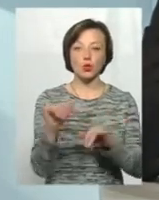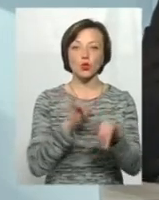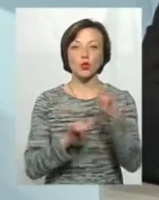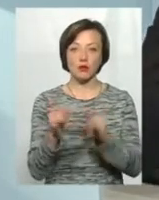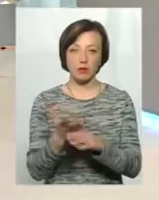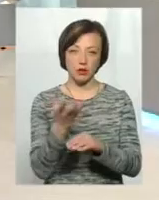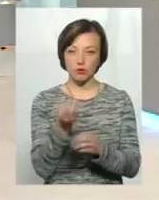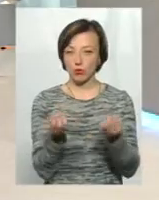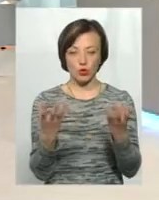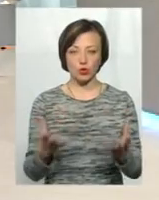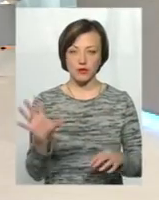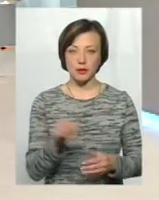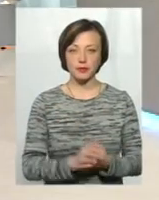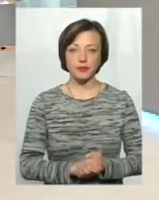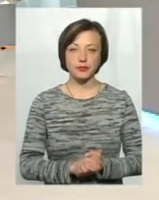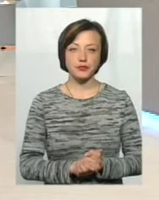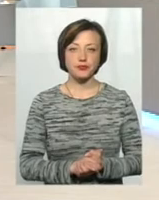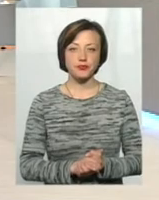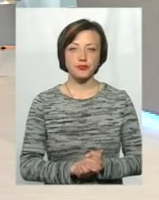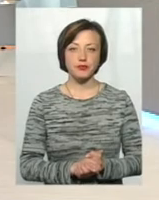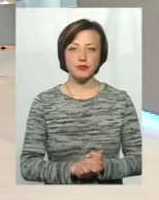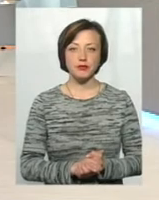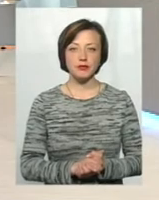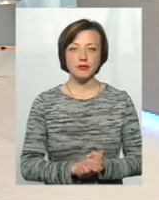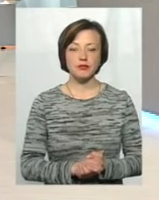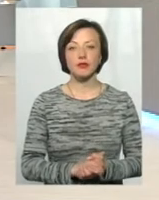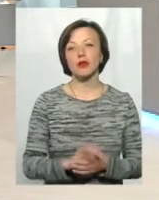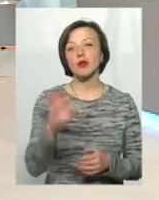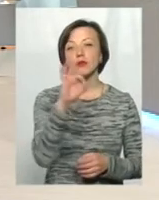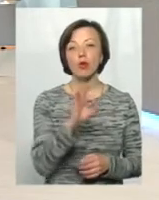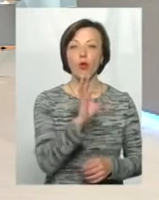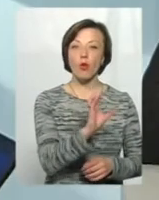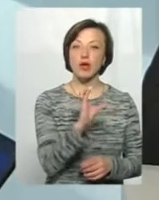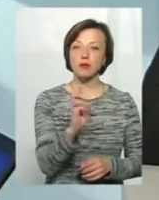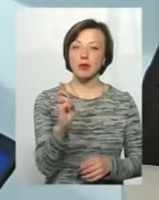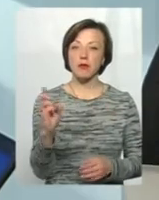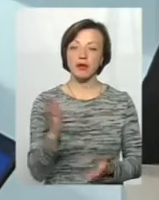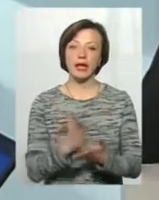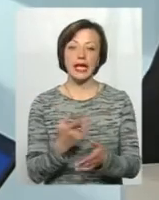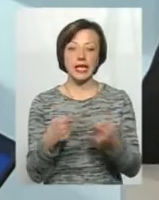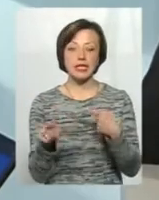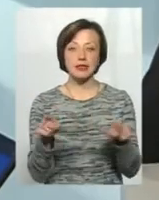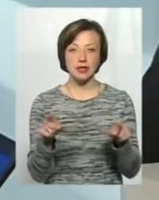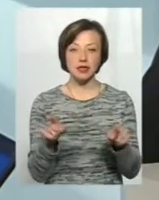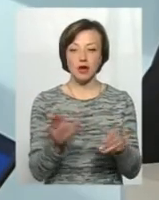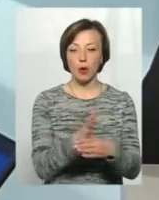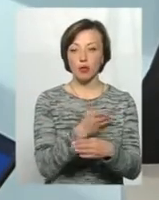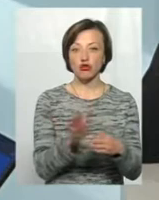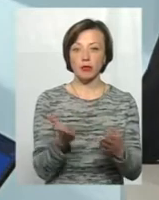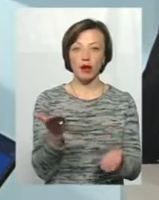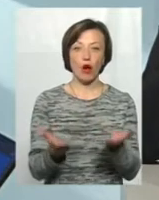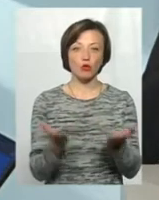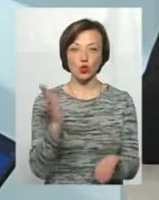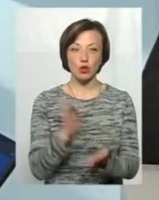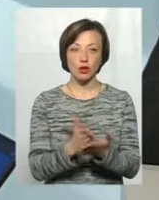ці платежі. Це дуже просто все. Що стосується ОСББ, є різниця між тим, якщо